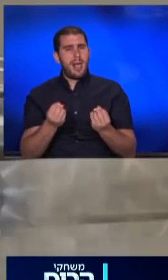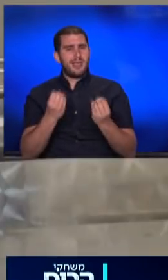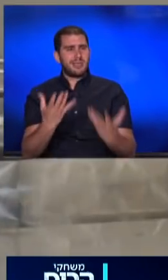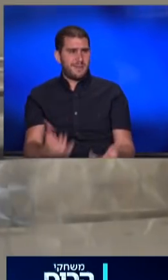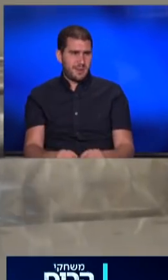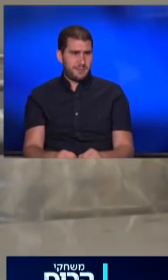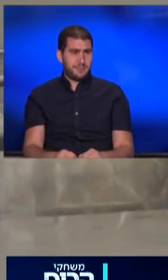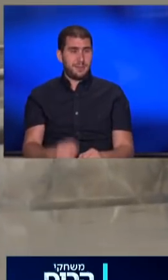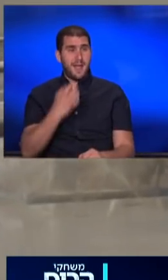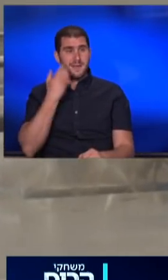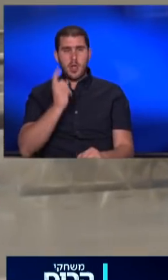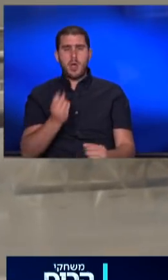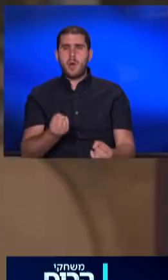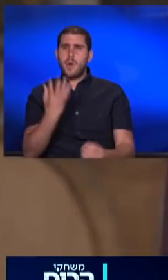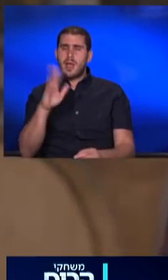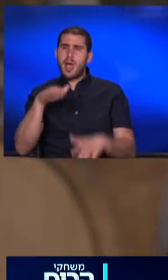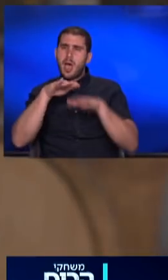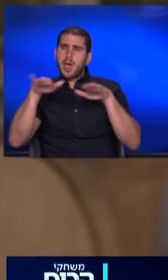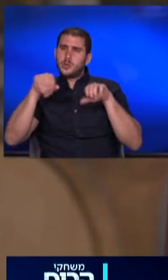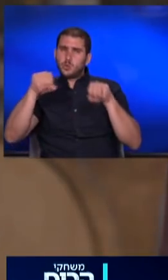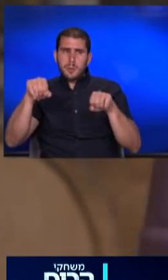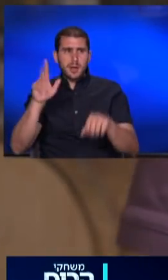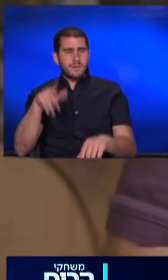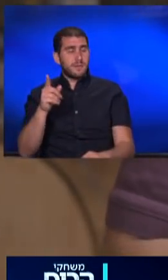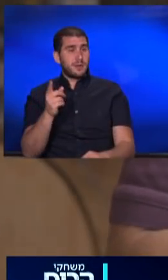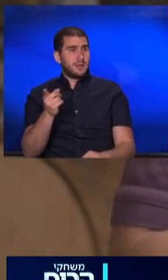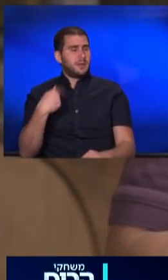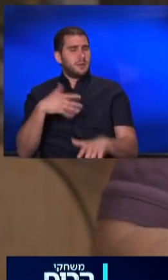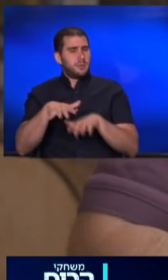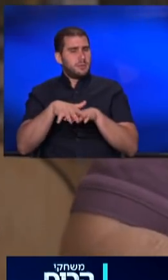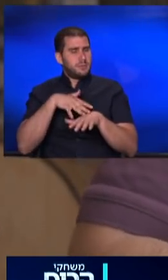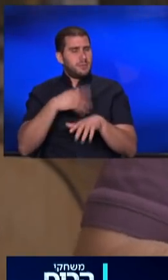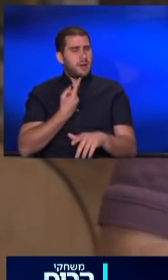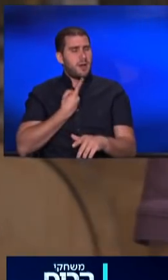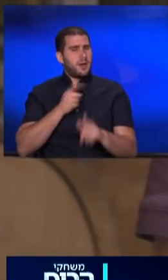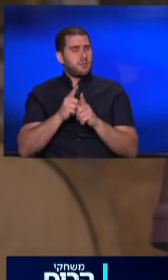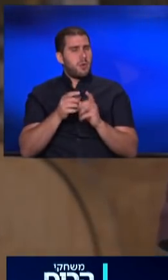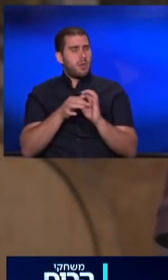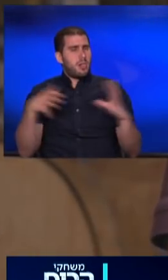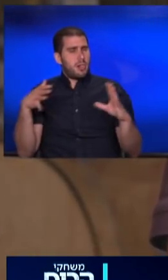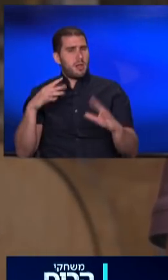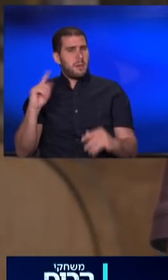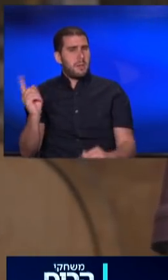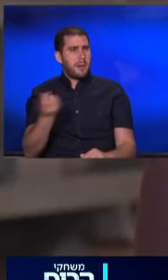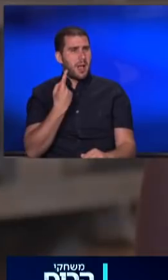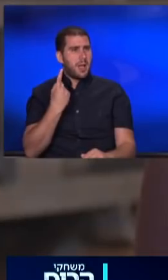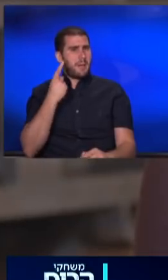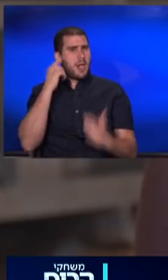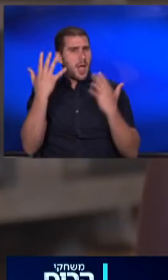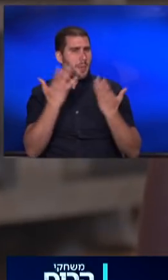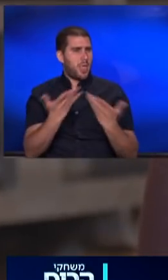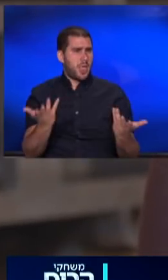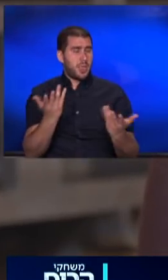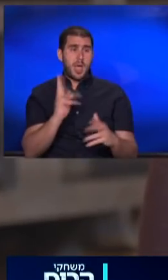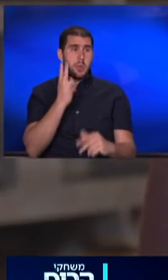ושהגווניה לא גדלת במדף על הסופר, וזה גם גורם לי בעיניי, גורם לנו להבד, להיות מנותקים לגמרי מנחלום. אין